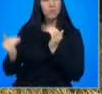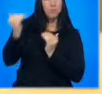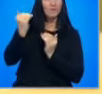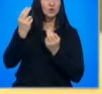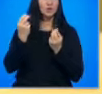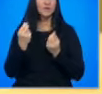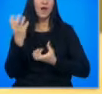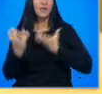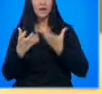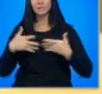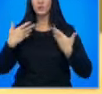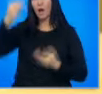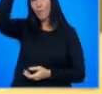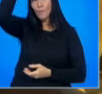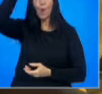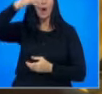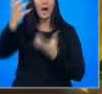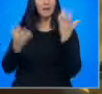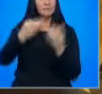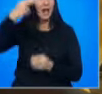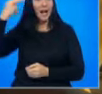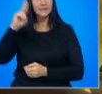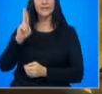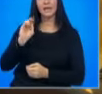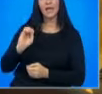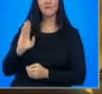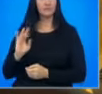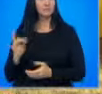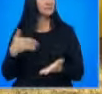-висока цена на газа поискаха от Българгаси Кевър. Защо?